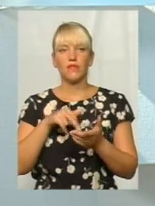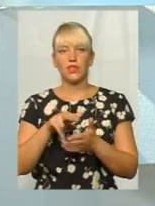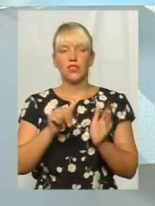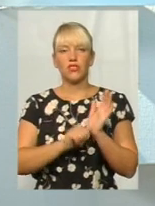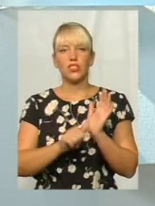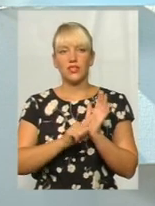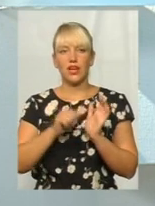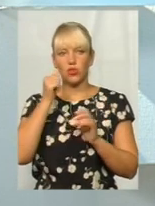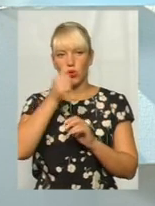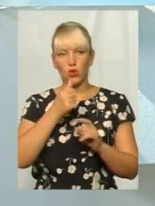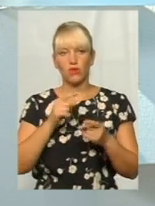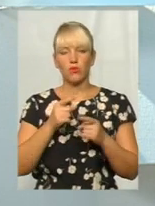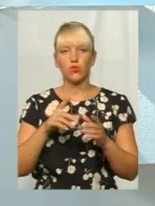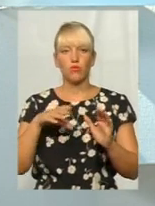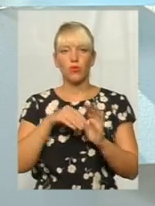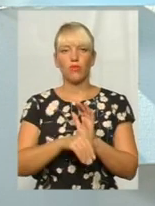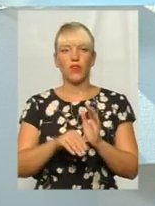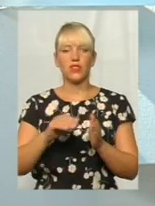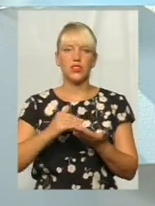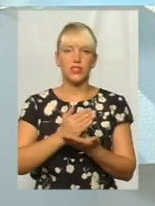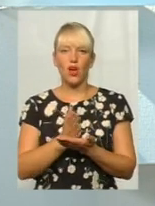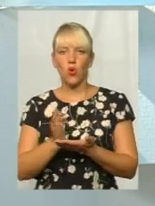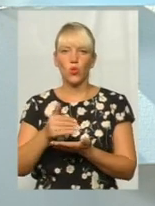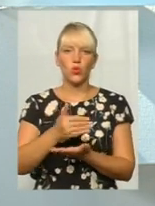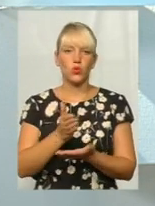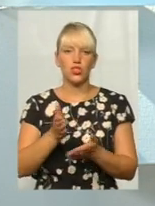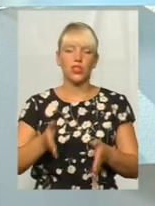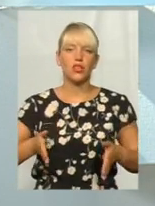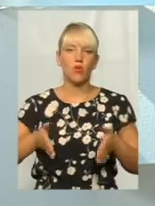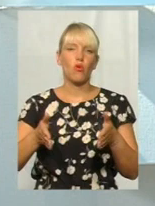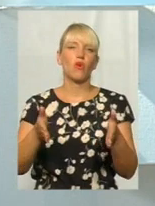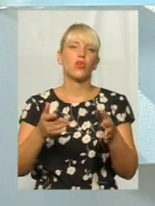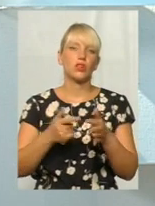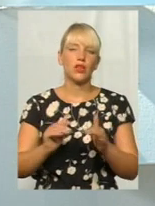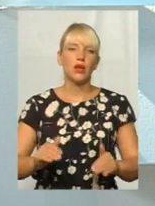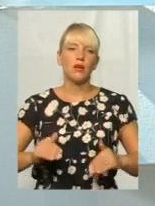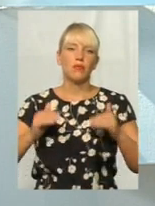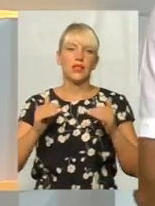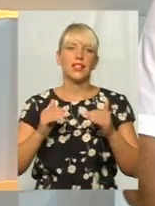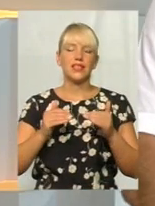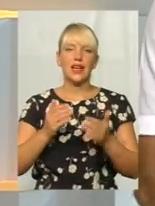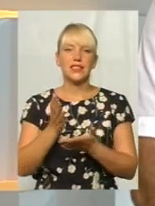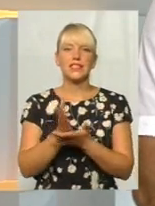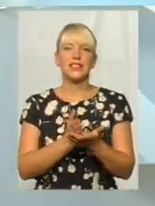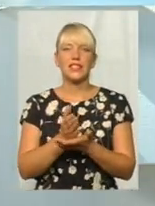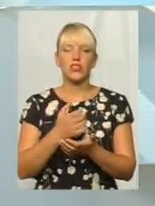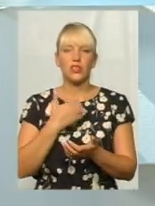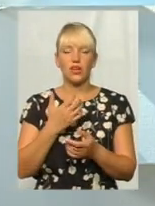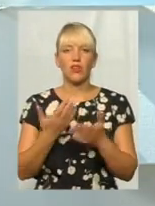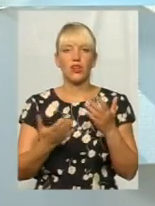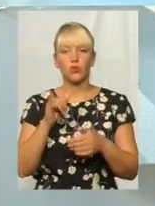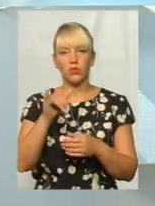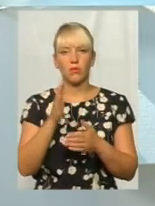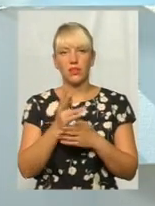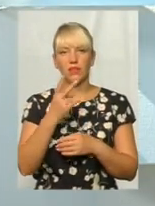60 років, тому що запроваджується гнучкий коридор підняття стажу страхового. Якщо в тебе є